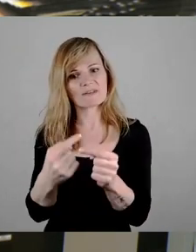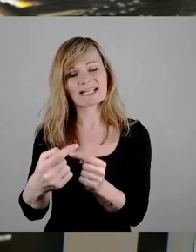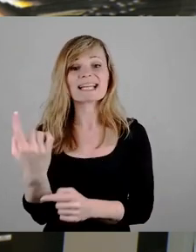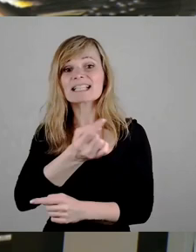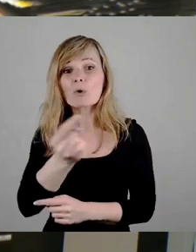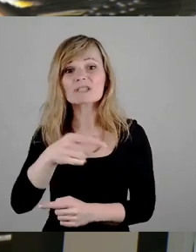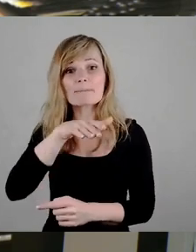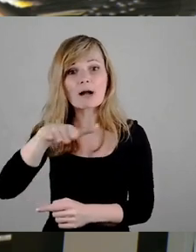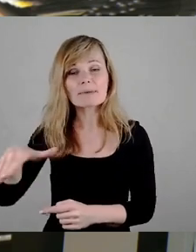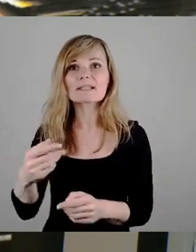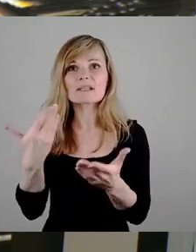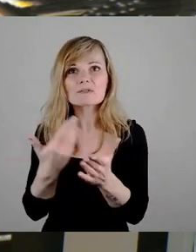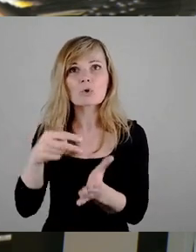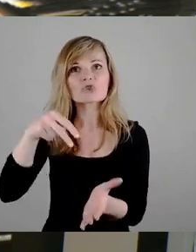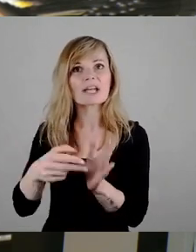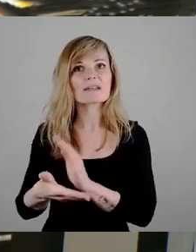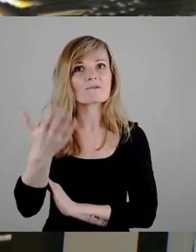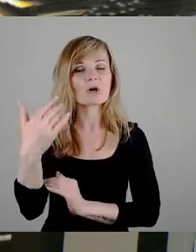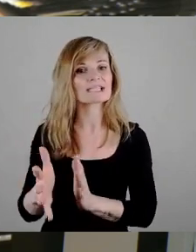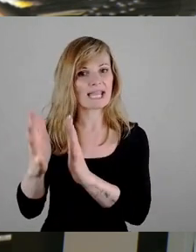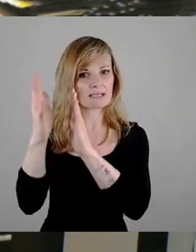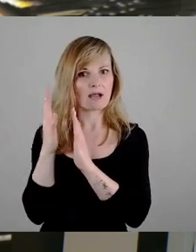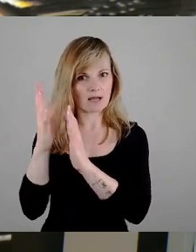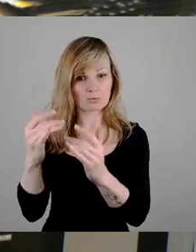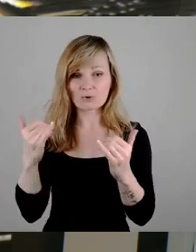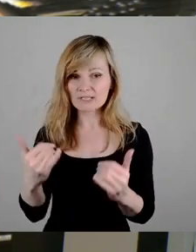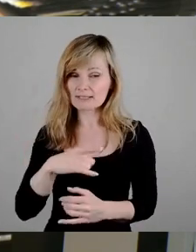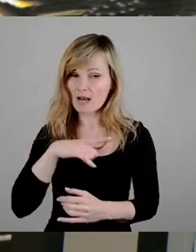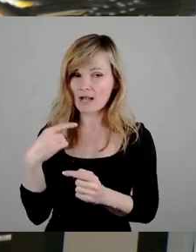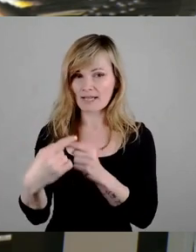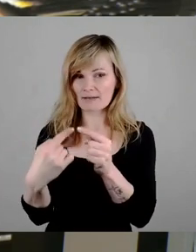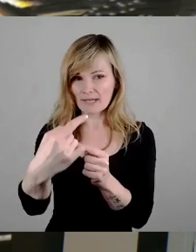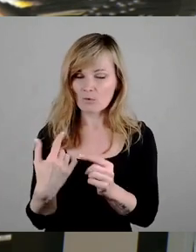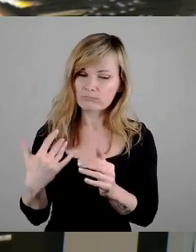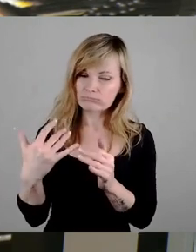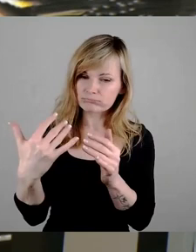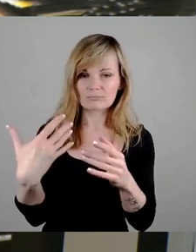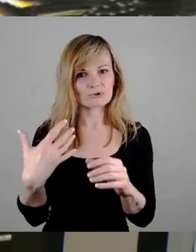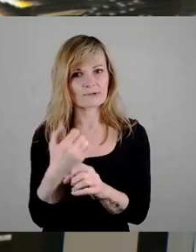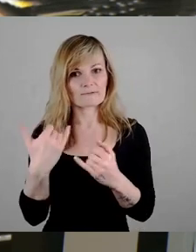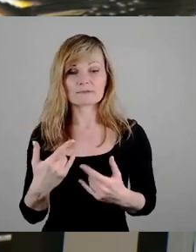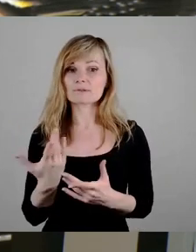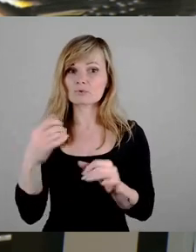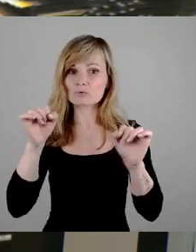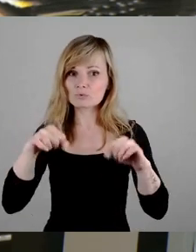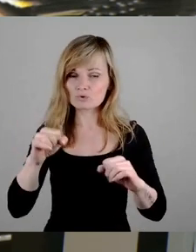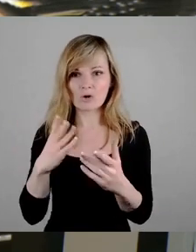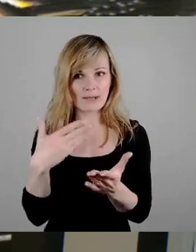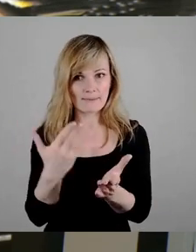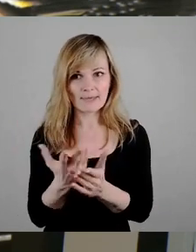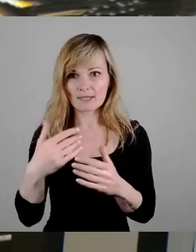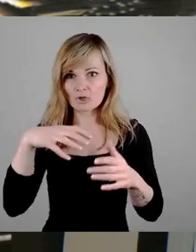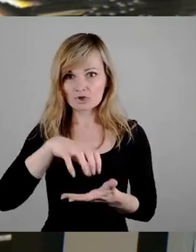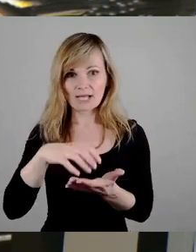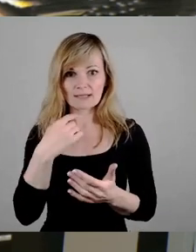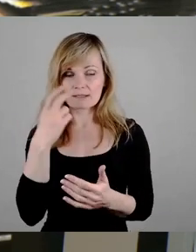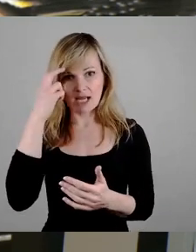hatten vor ungefähr zehn Jahren und wir haben uns in einer ganz langen Entwicklung dahin begeben, auch mit großer Zustimmung hier am Ende des Stadtrates und es ist auch gut so, zu